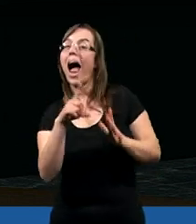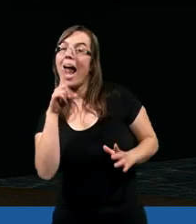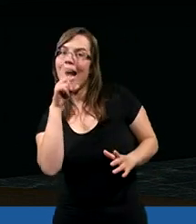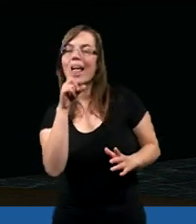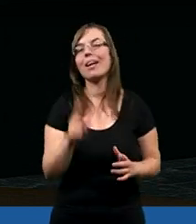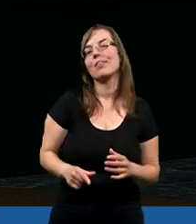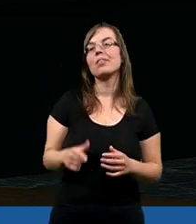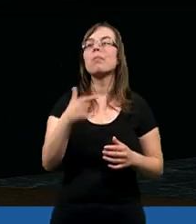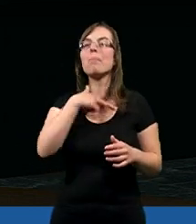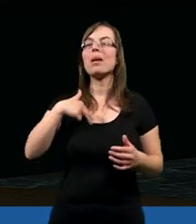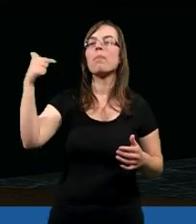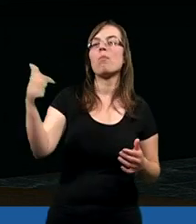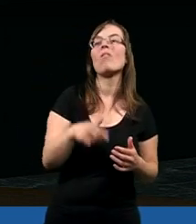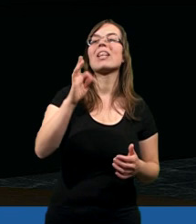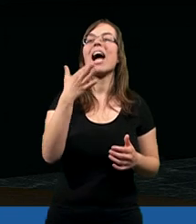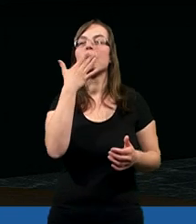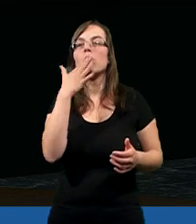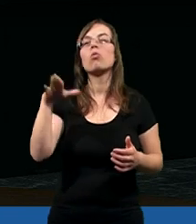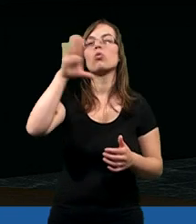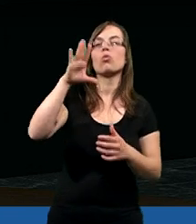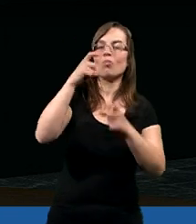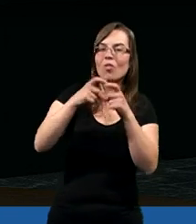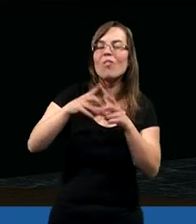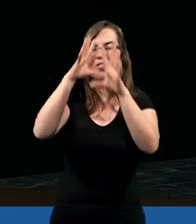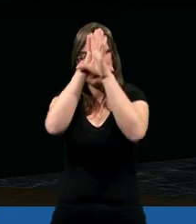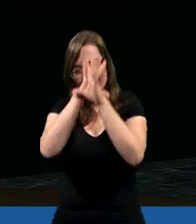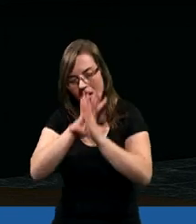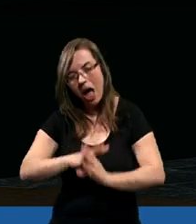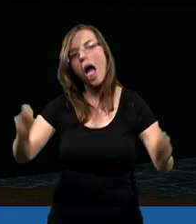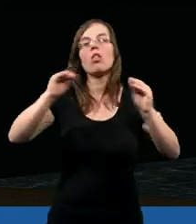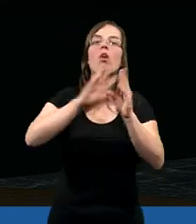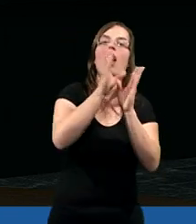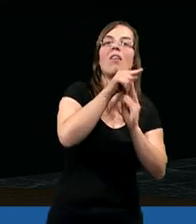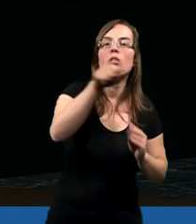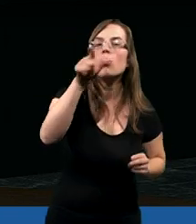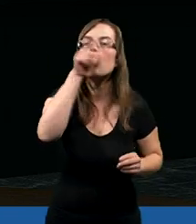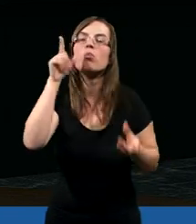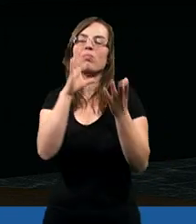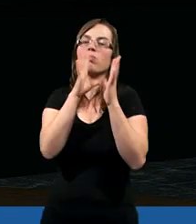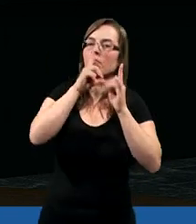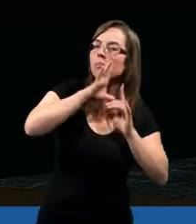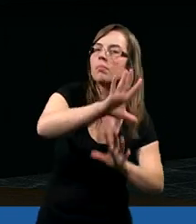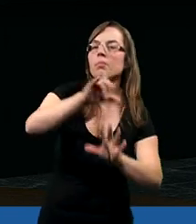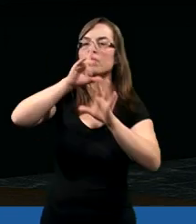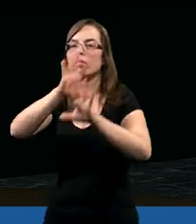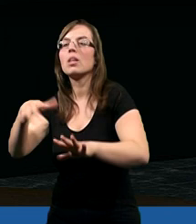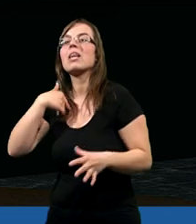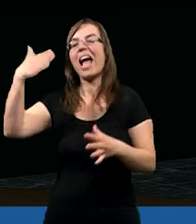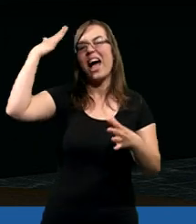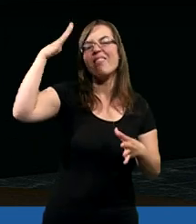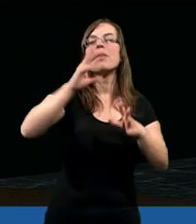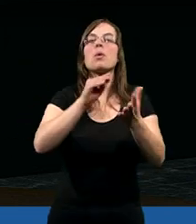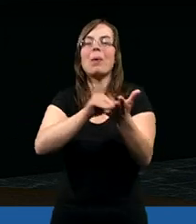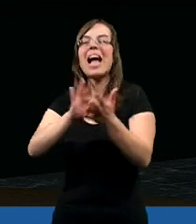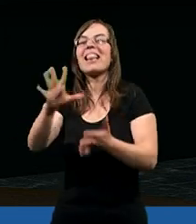Ale my powinniśmy, tak jak mówi Słowo Boże, szanować wszelką władzę, jaką ona dzisiaj jest. Ja wiem,